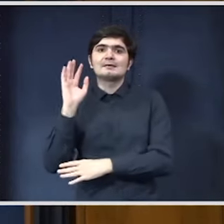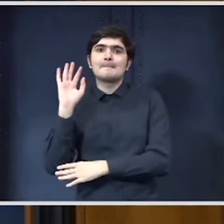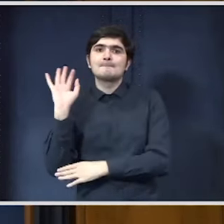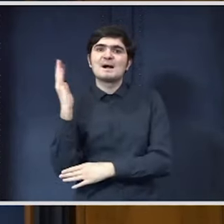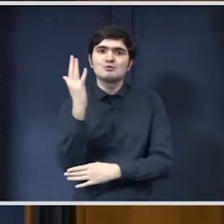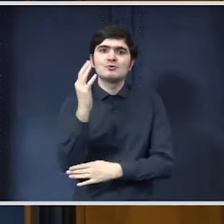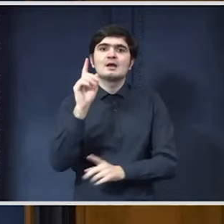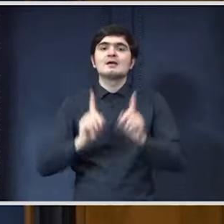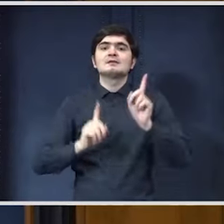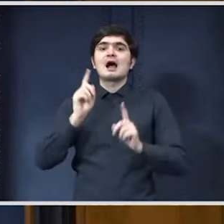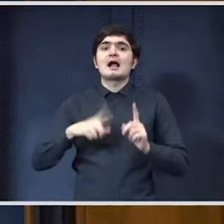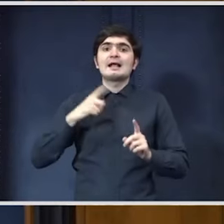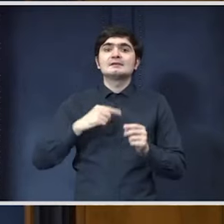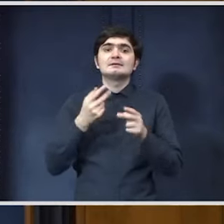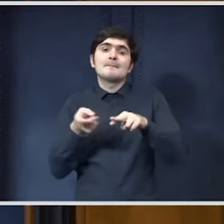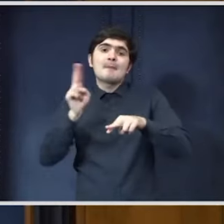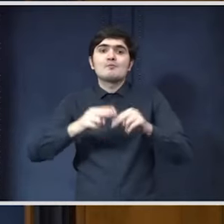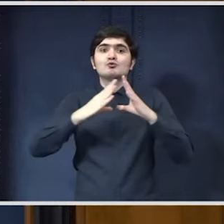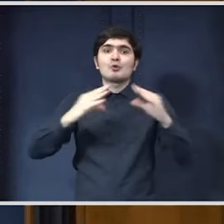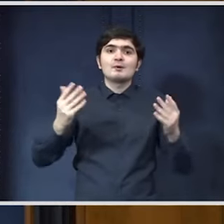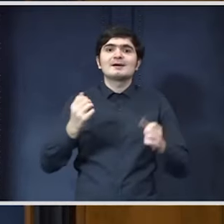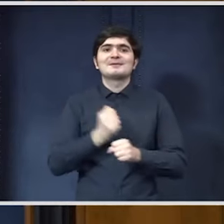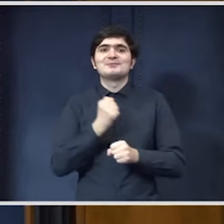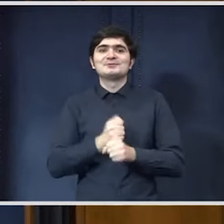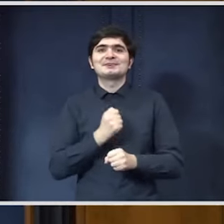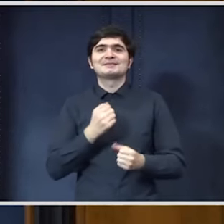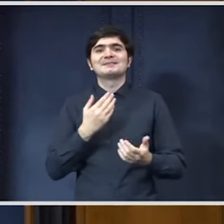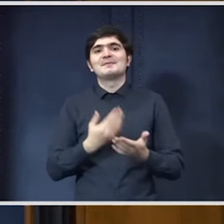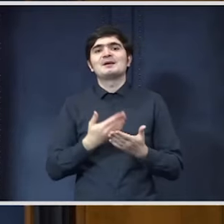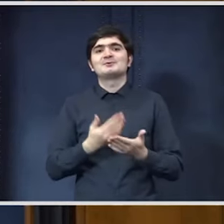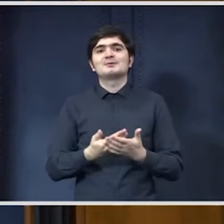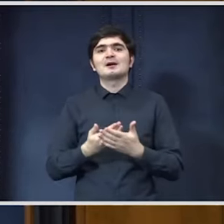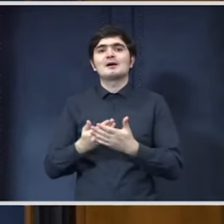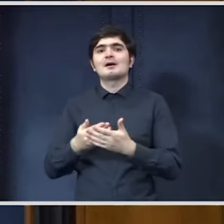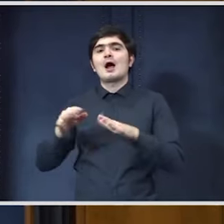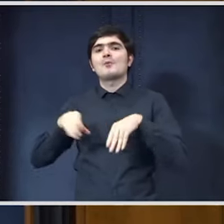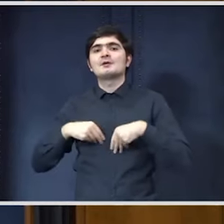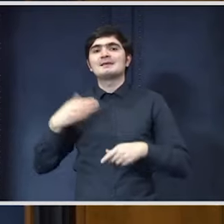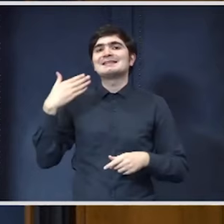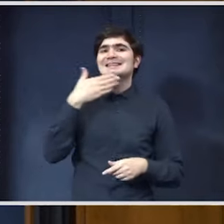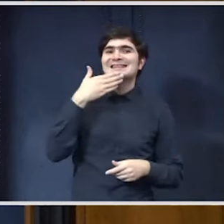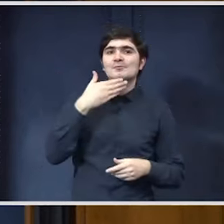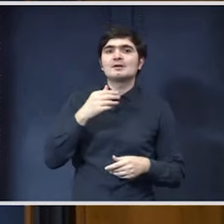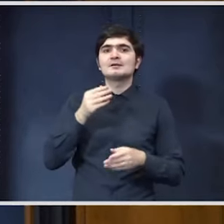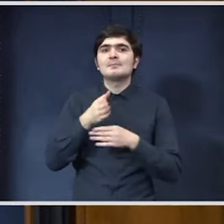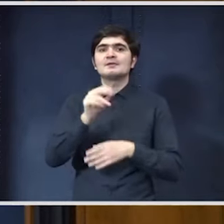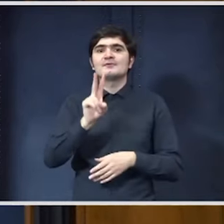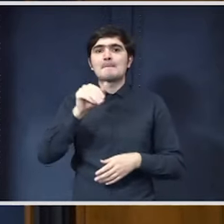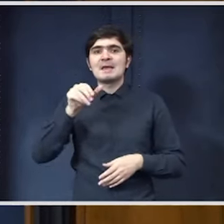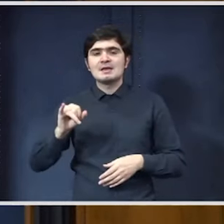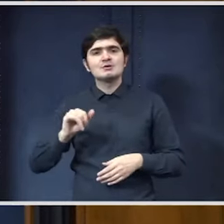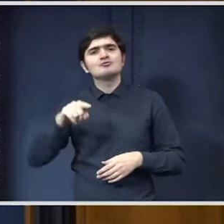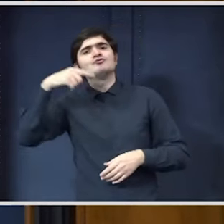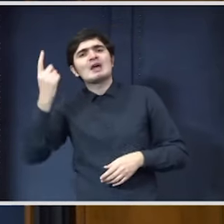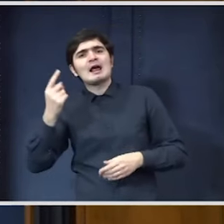există mai mulți români care muncesc pentru că au primit stimulente prin VMI și toate celelalte